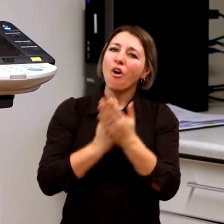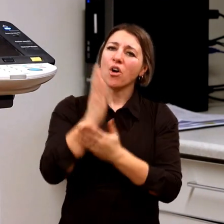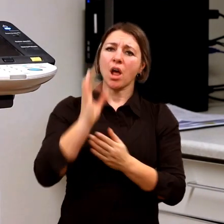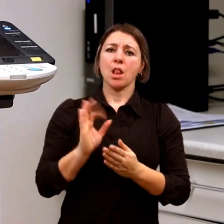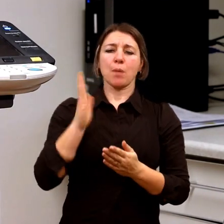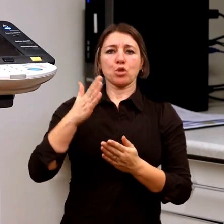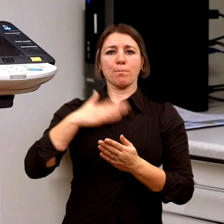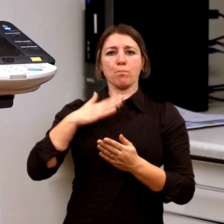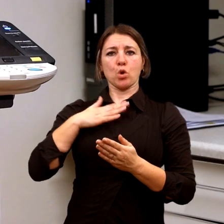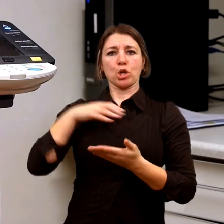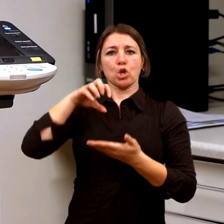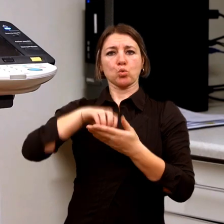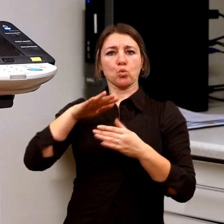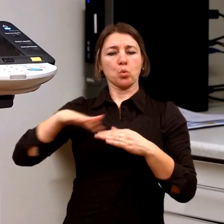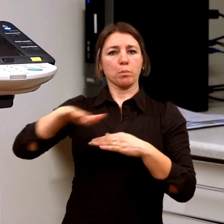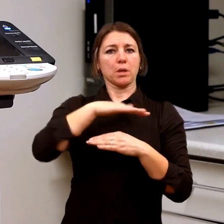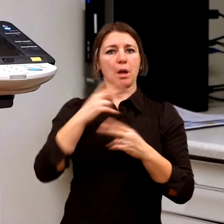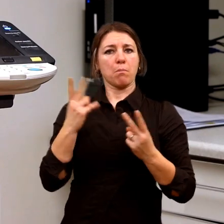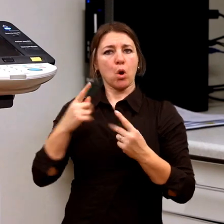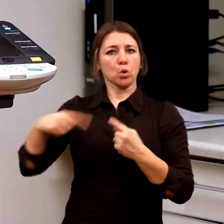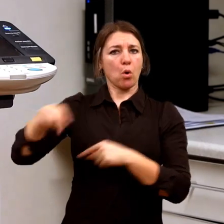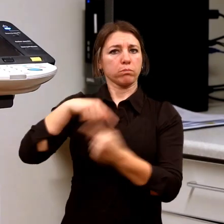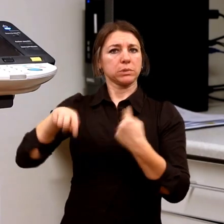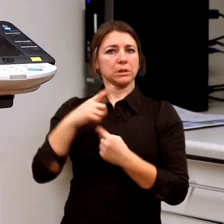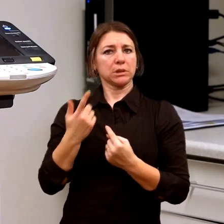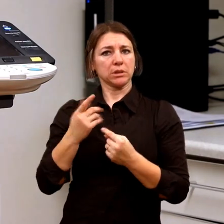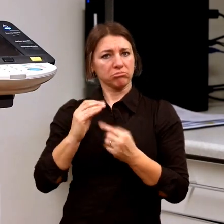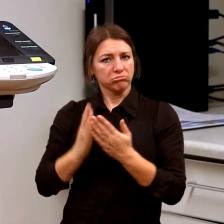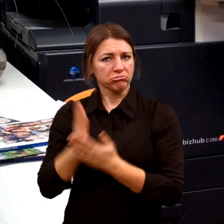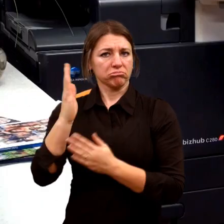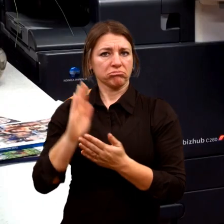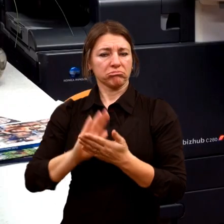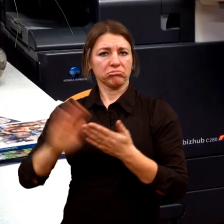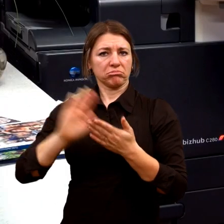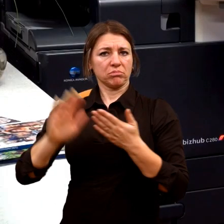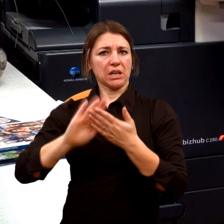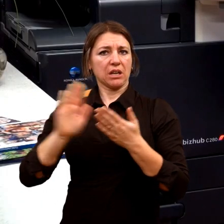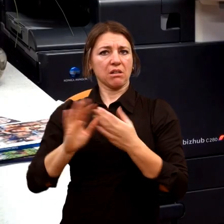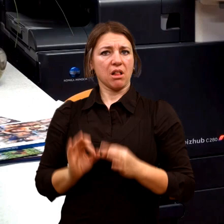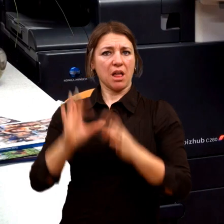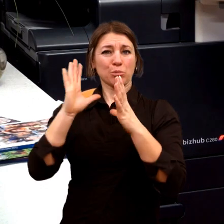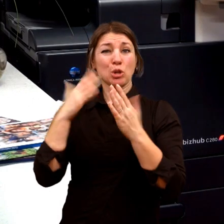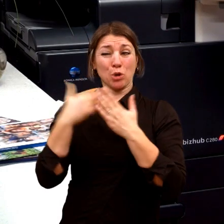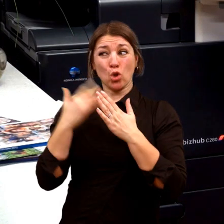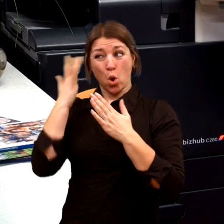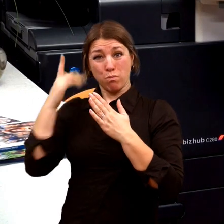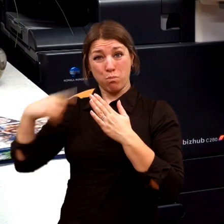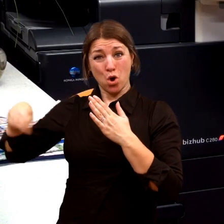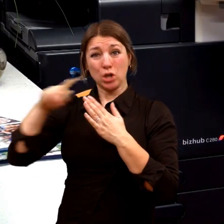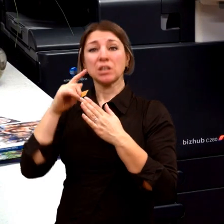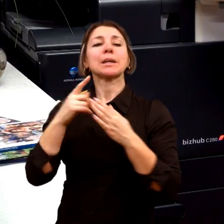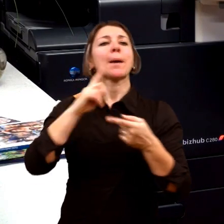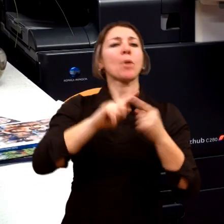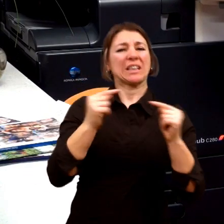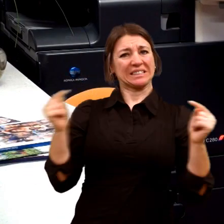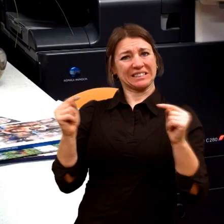těch dětí, které jsou plus minus podobně postižené. To je lidskdy odborná diskuse. A tady, jestli byste dovolila, já